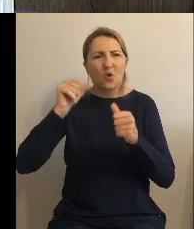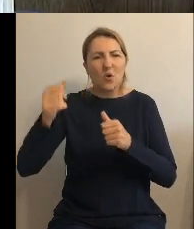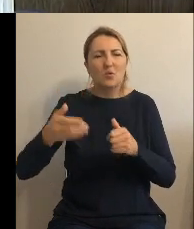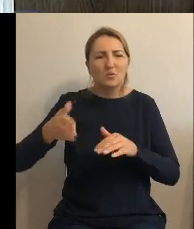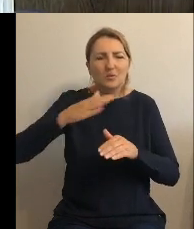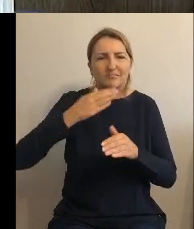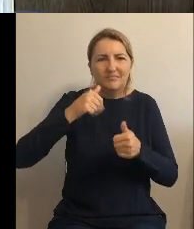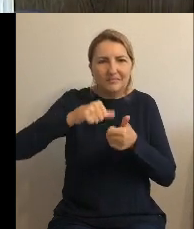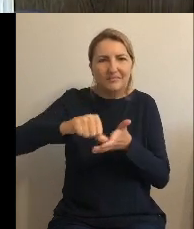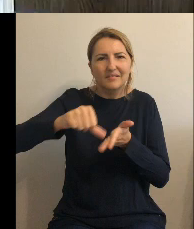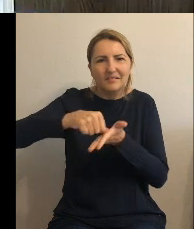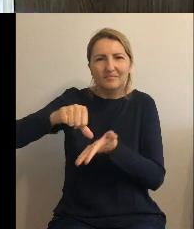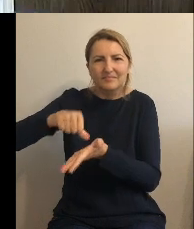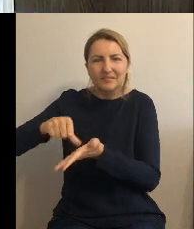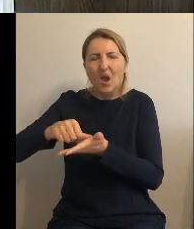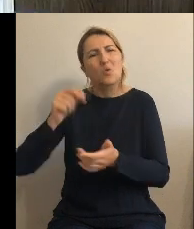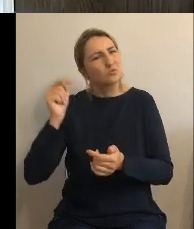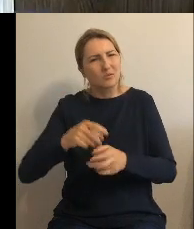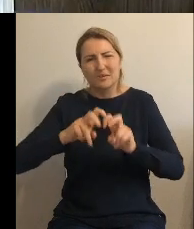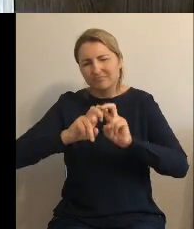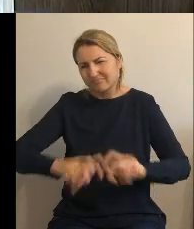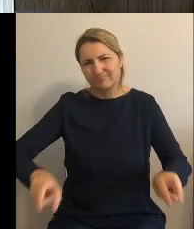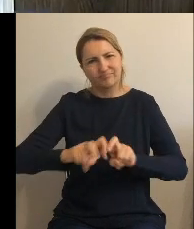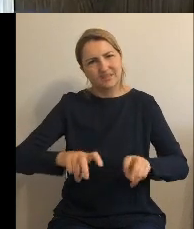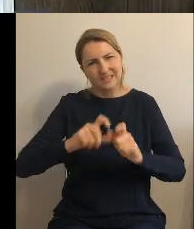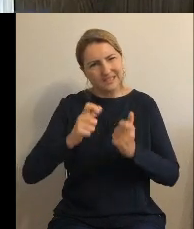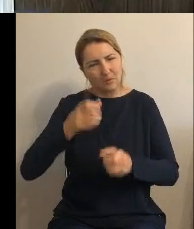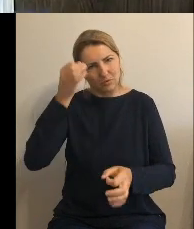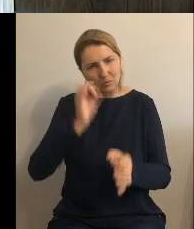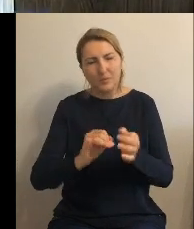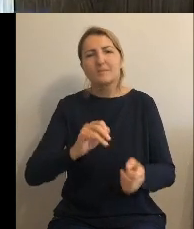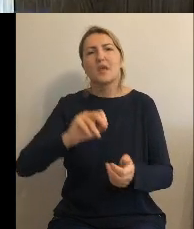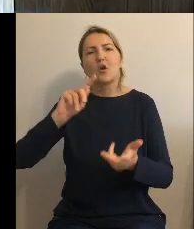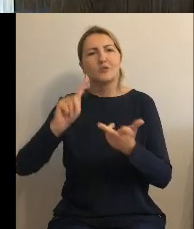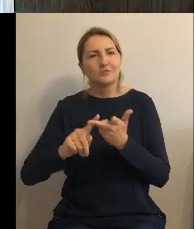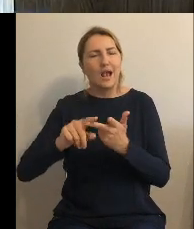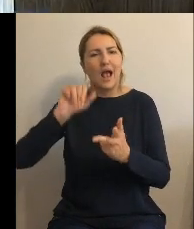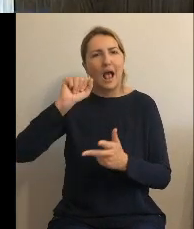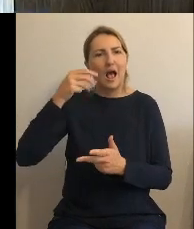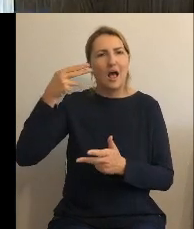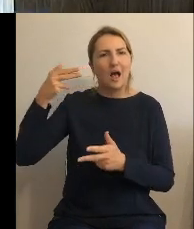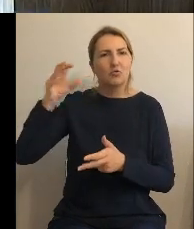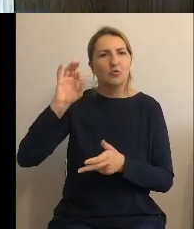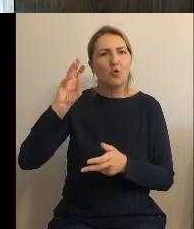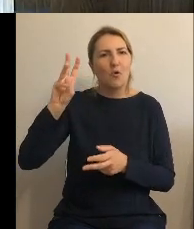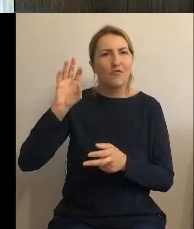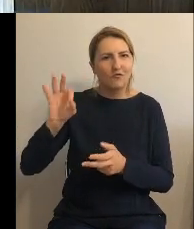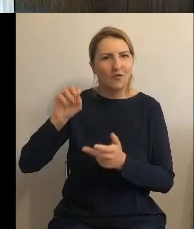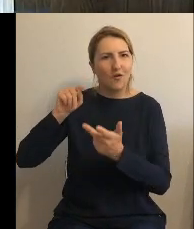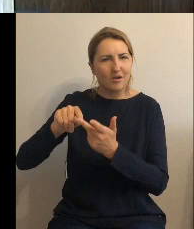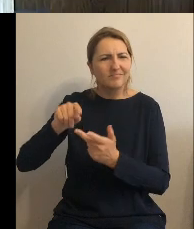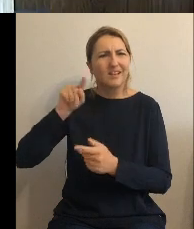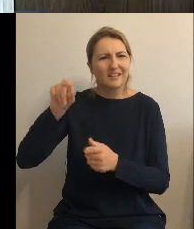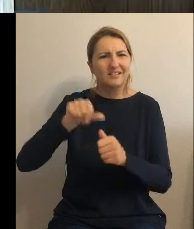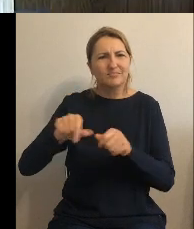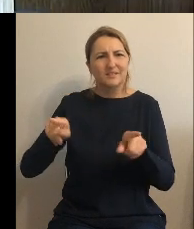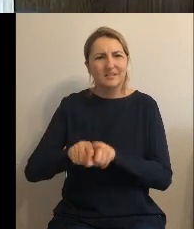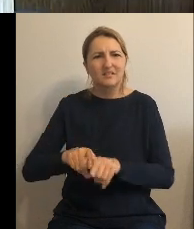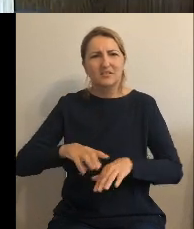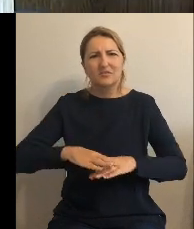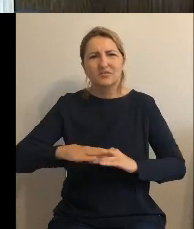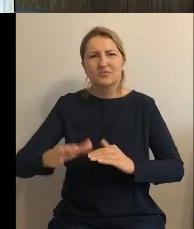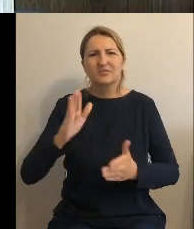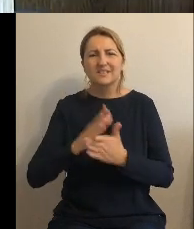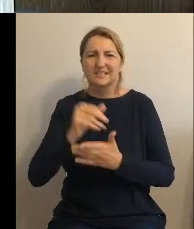wyremontować go kompleksowo, no i Annowo, bo w Annowie też jest asfalt, który jest już wiekowy, ma już